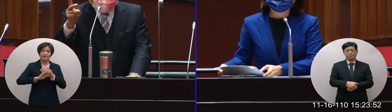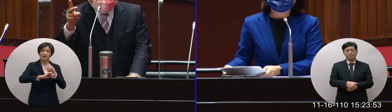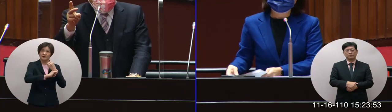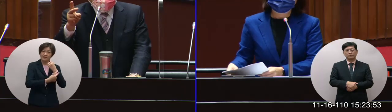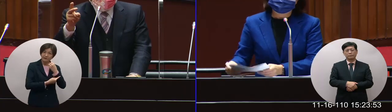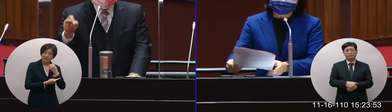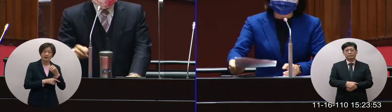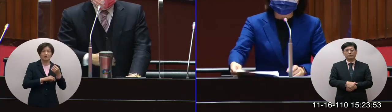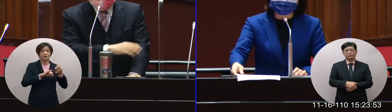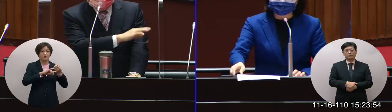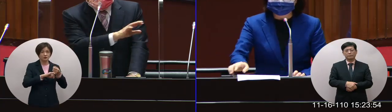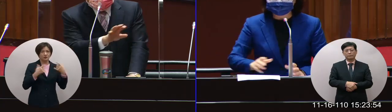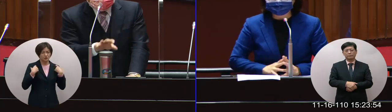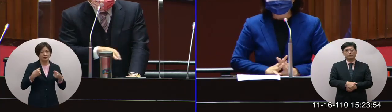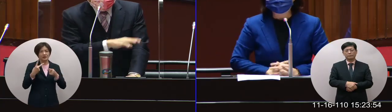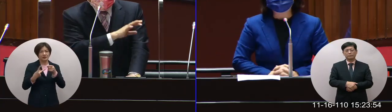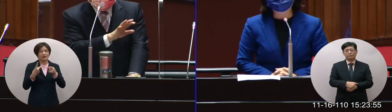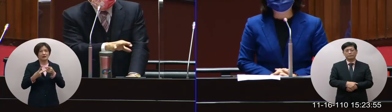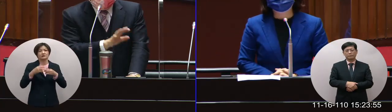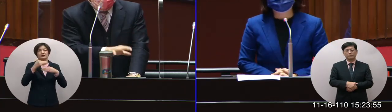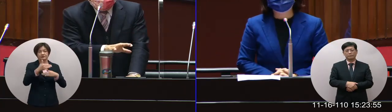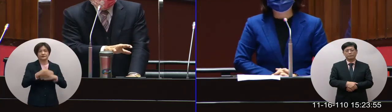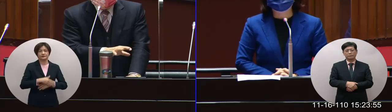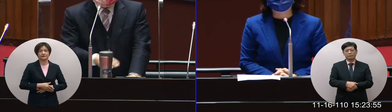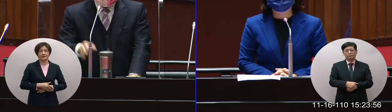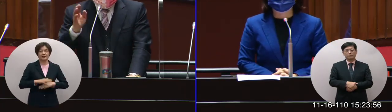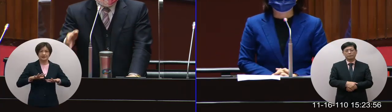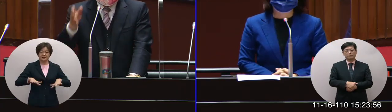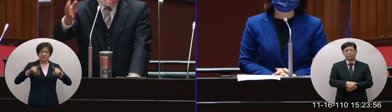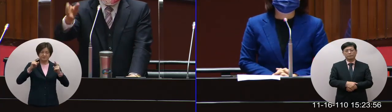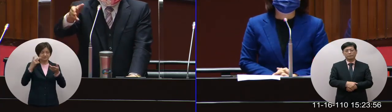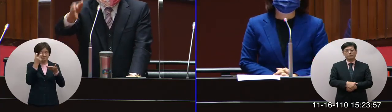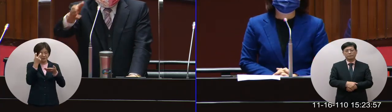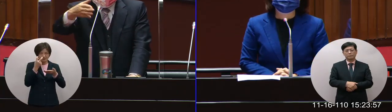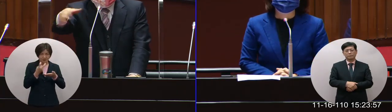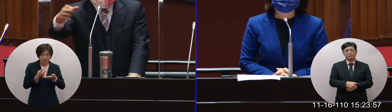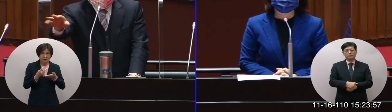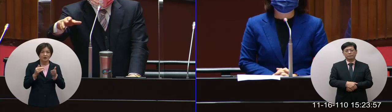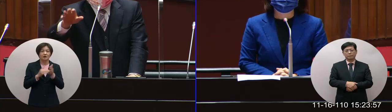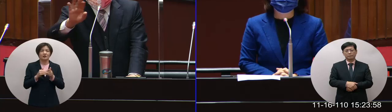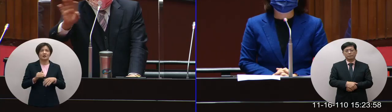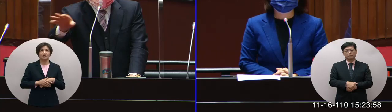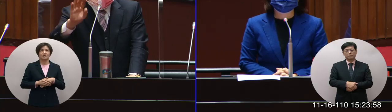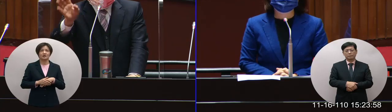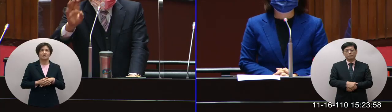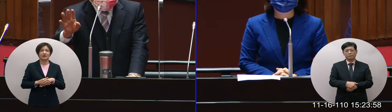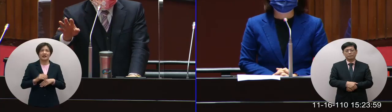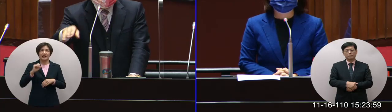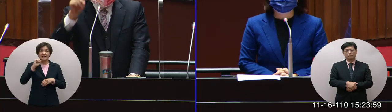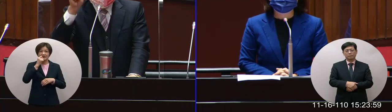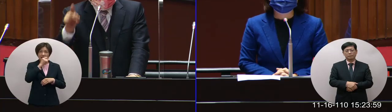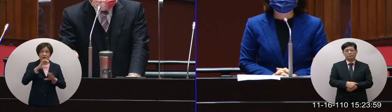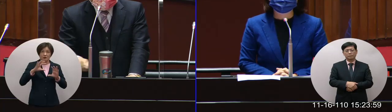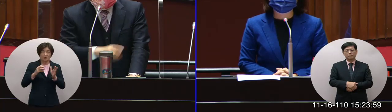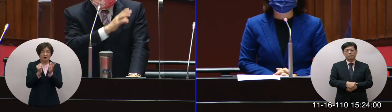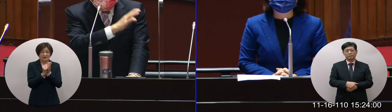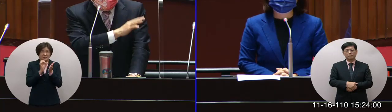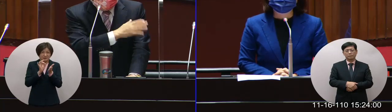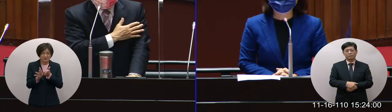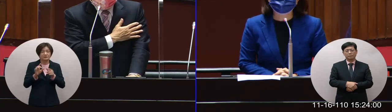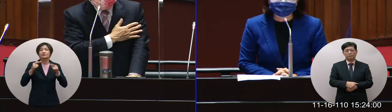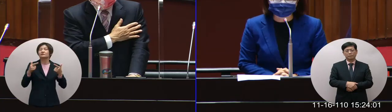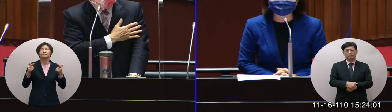本來那兩那我們已經經過初步盤說不是把他除掉國籍等等那